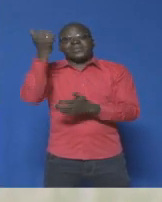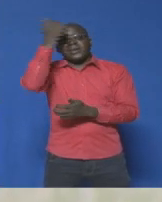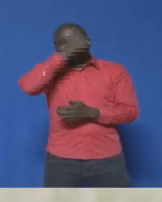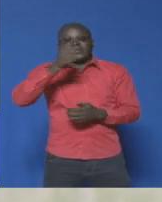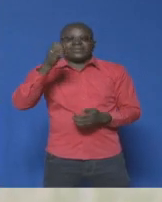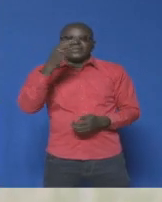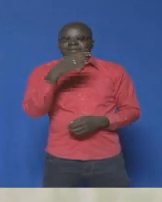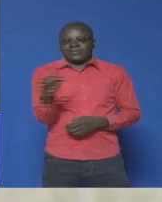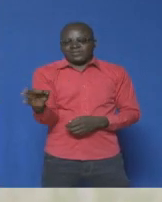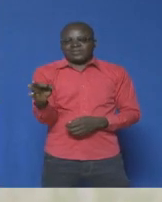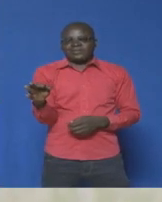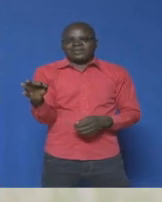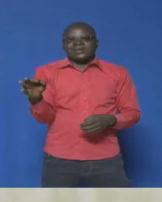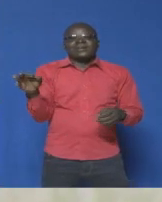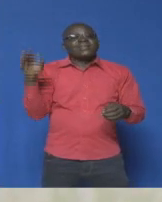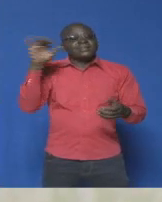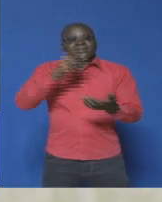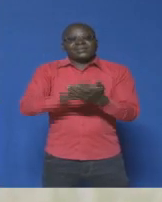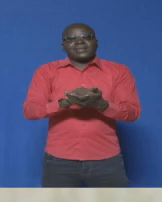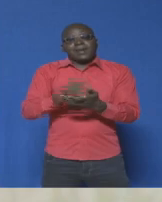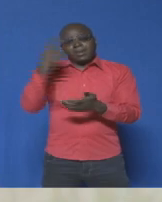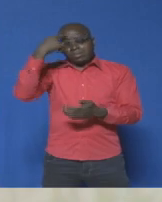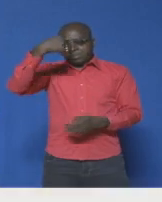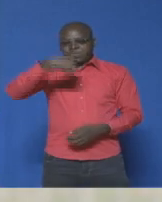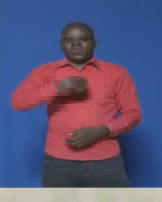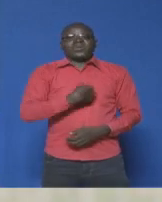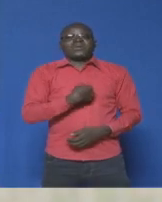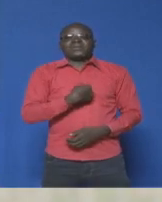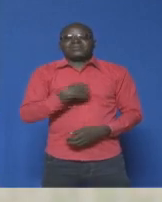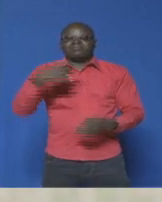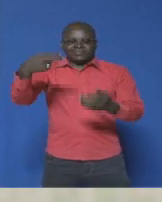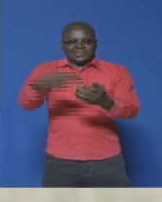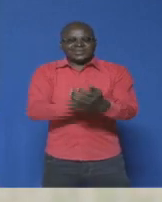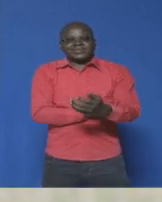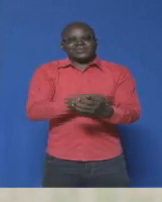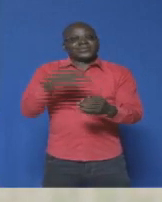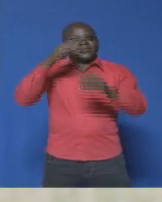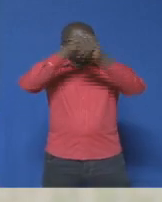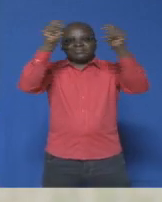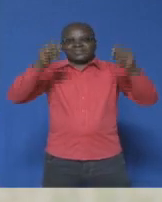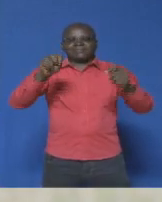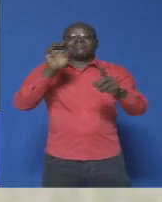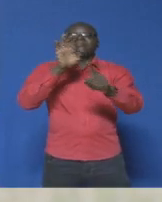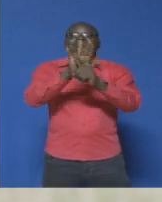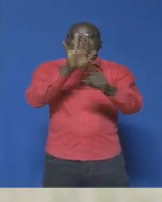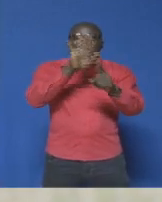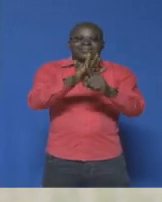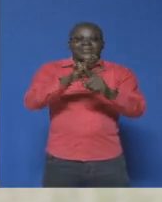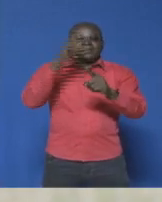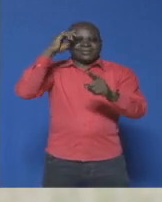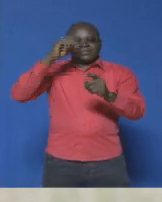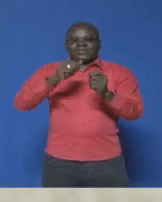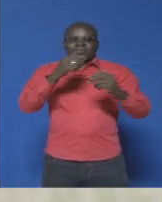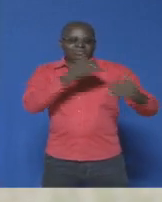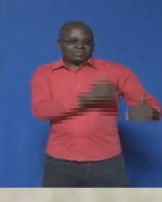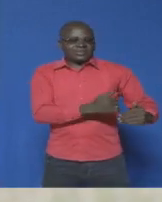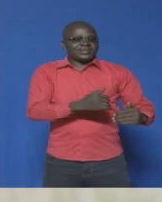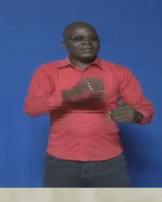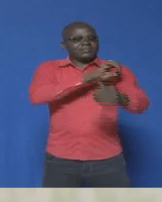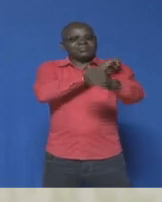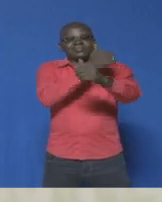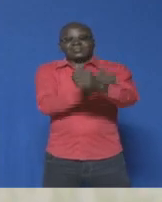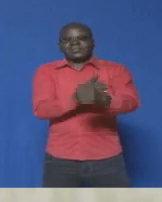constitue ainsi pour moi une nouvelle tribune de plaidoyer auprès de nos autorités, qu'elles soient